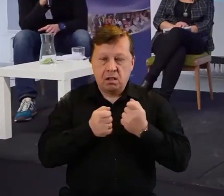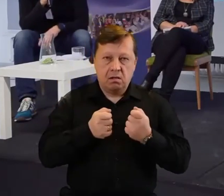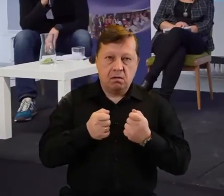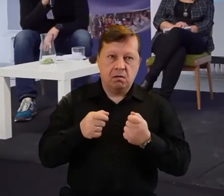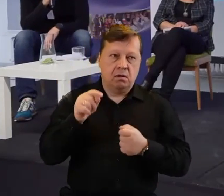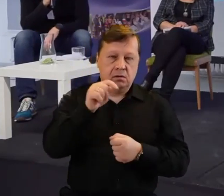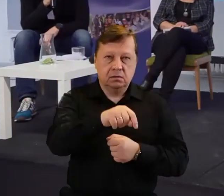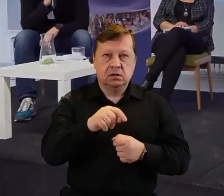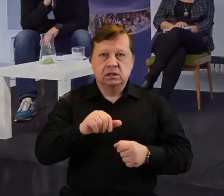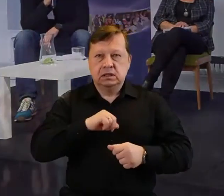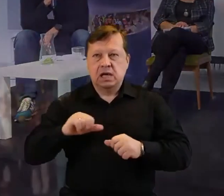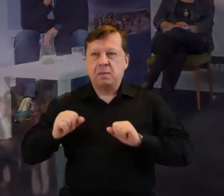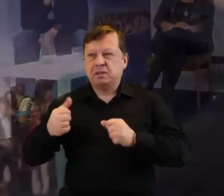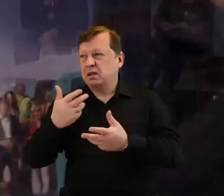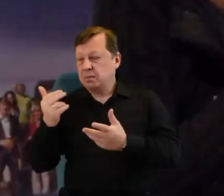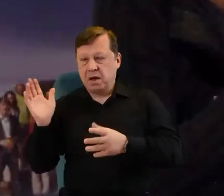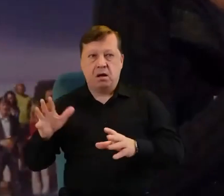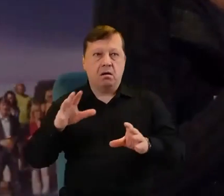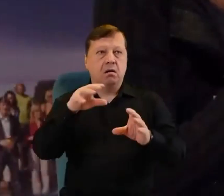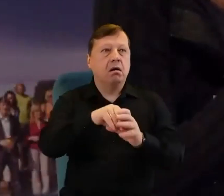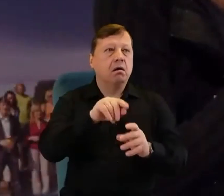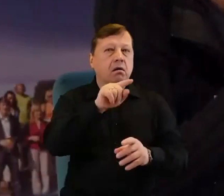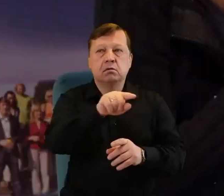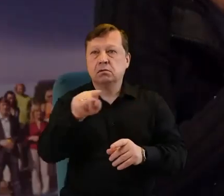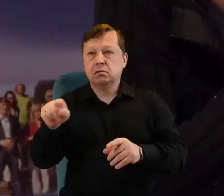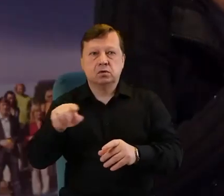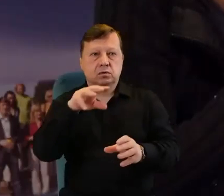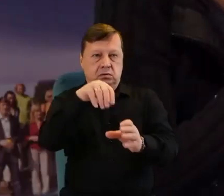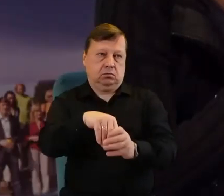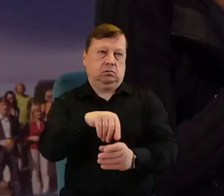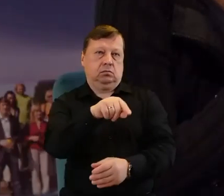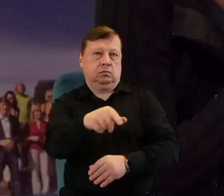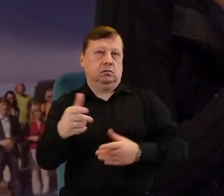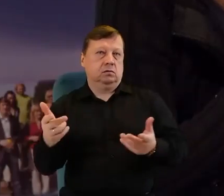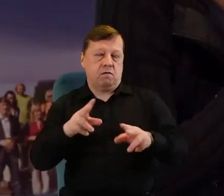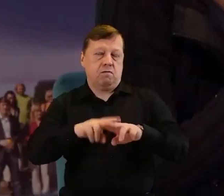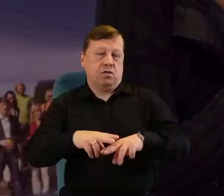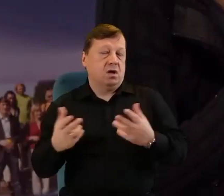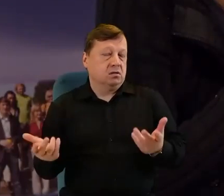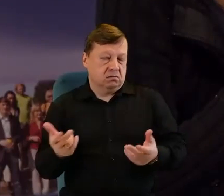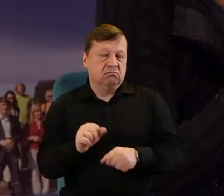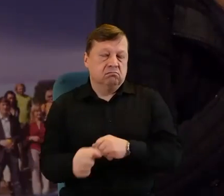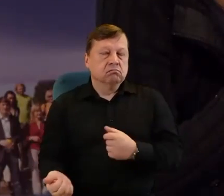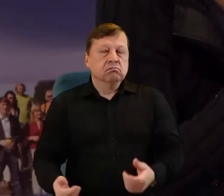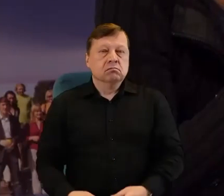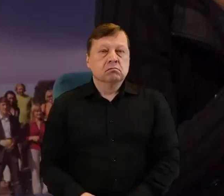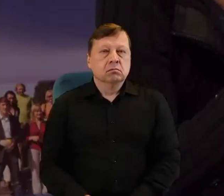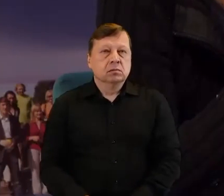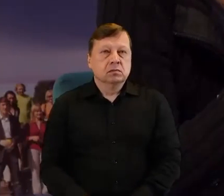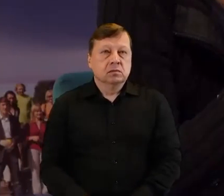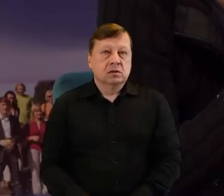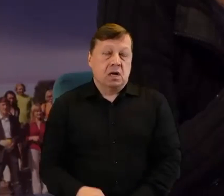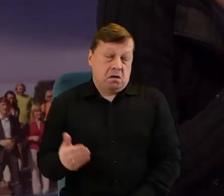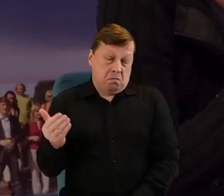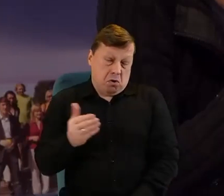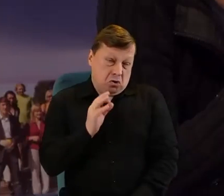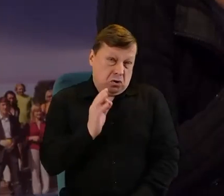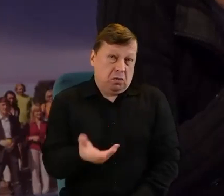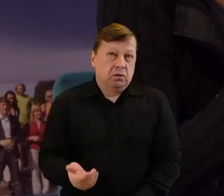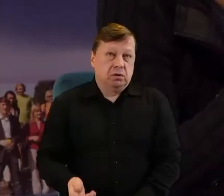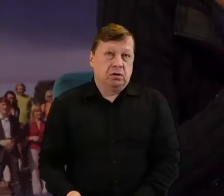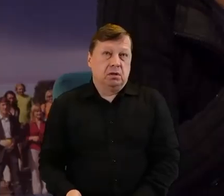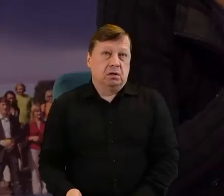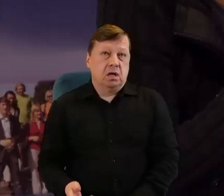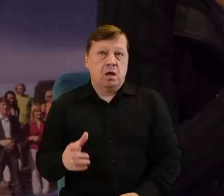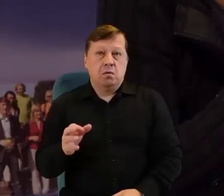chcą same działać, no to jedyny wybór jaki mają, no to w zasadzie ta fundacja. Może i dobrze, może nie ma sensu